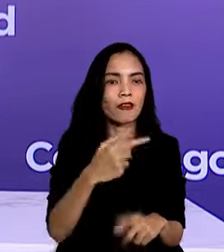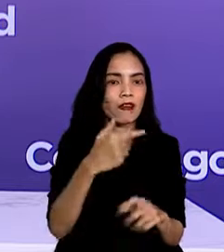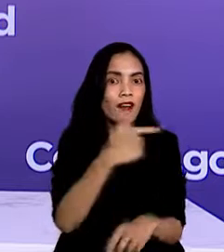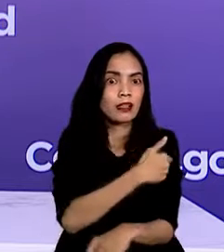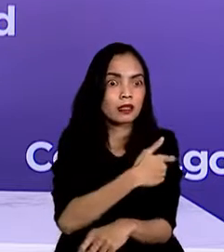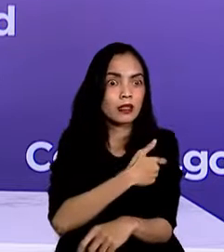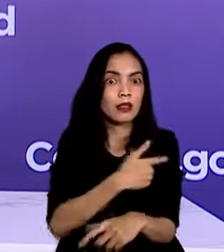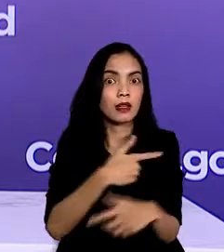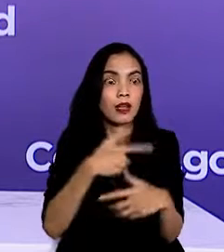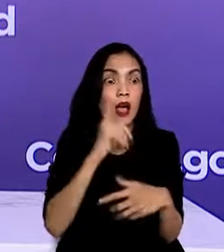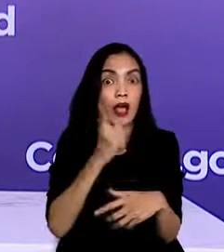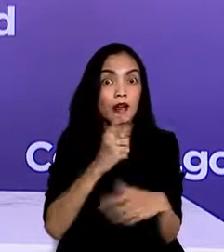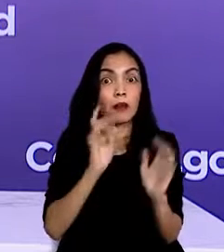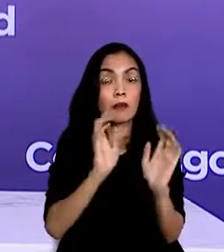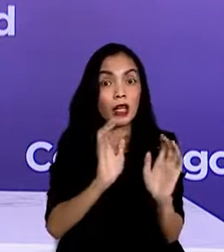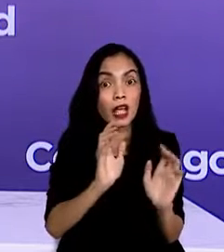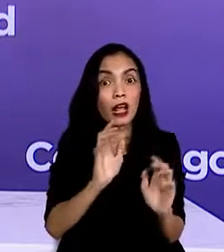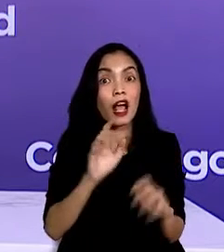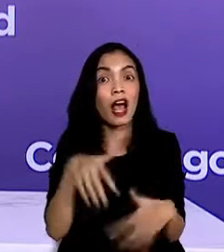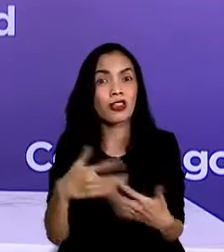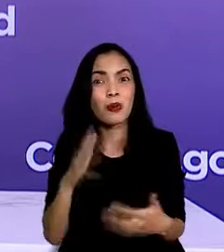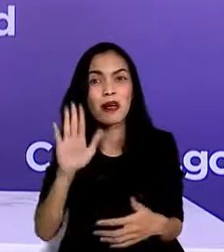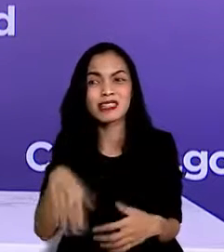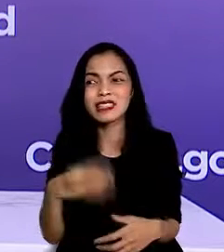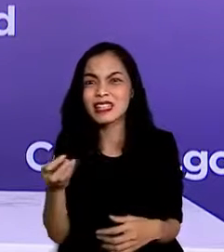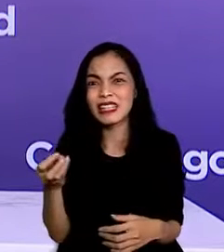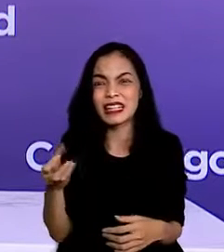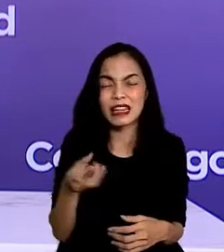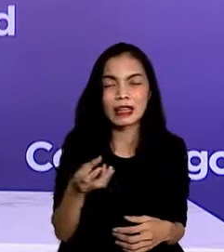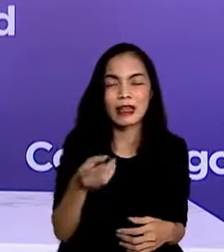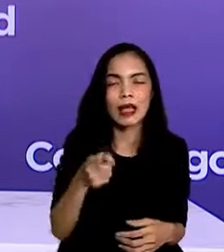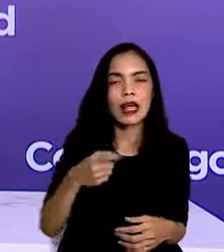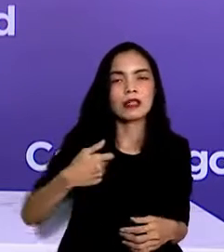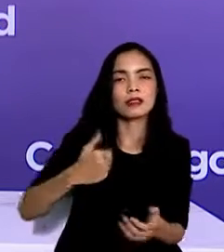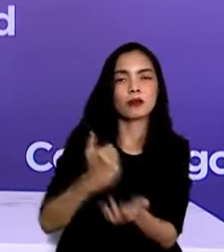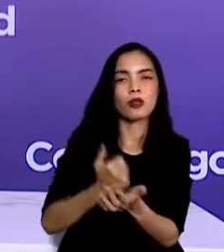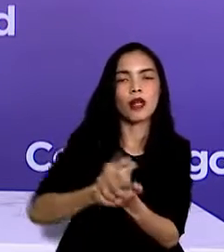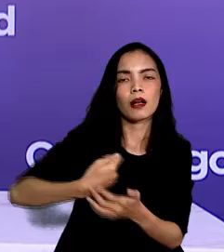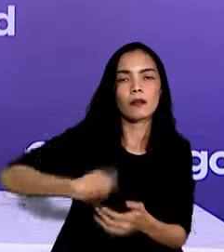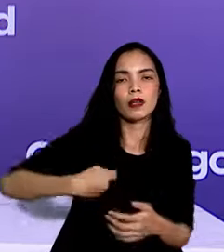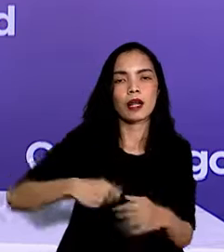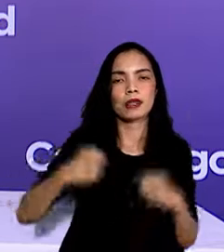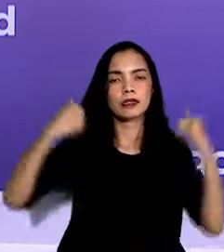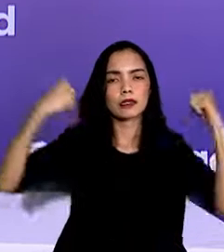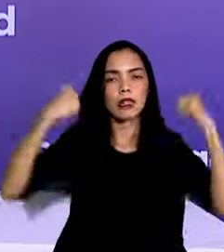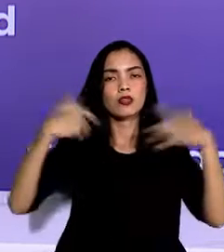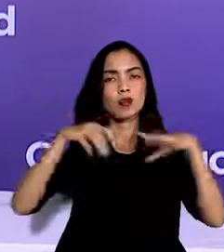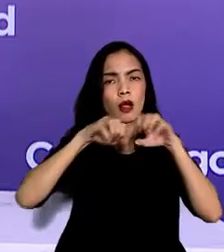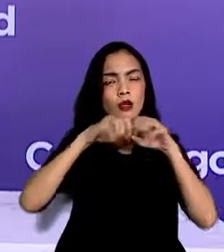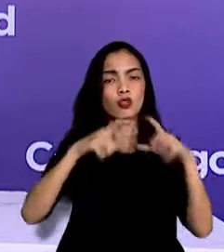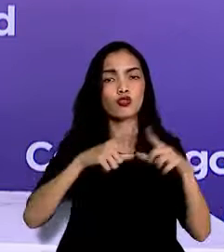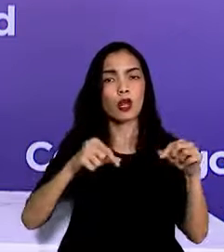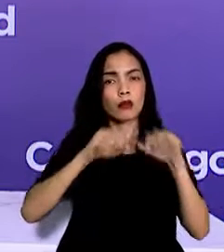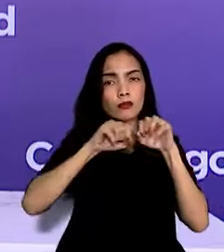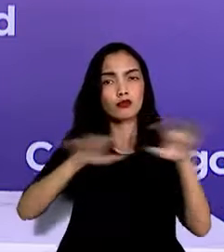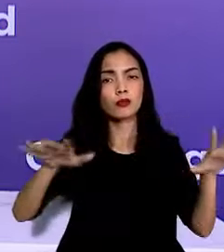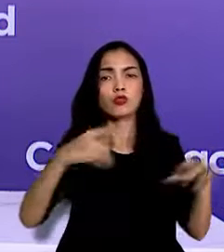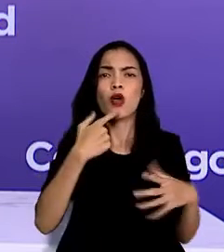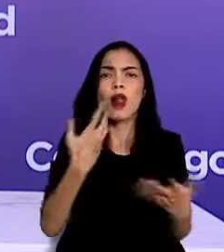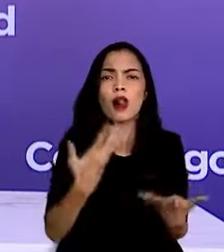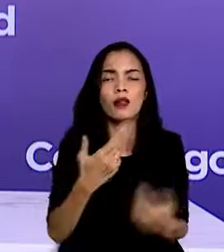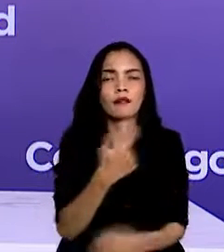tersedia Kementerian Kesehatan sudah mengeluarkan surat edaran terkait pelaksanaan vaksinasi COVID-19